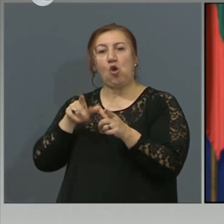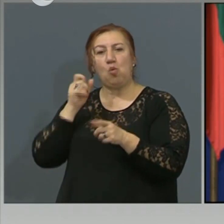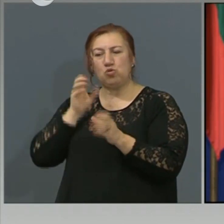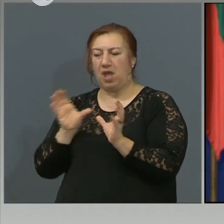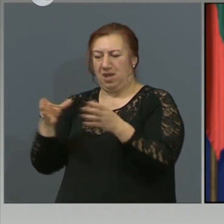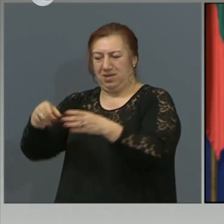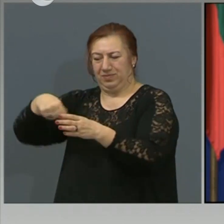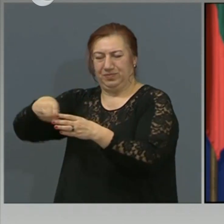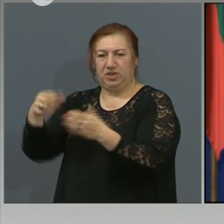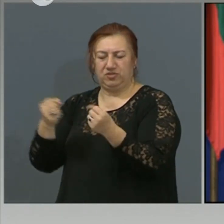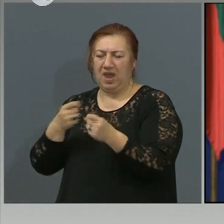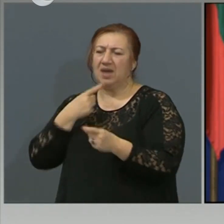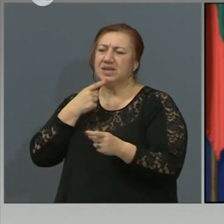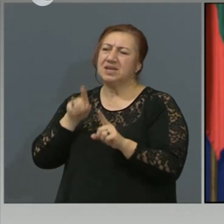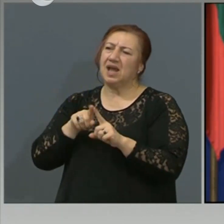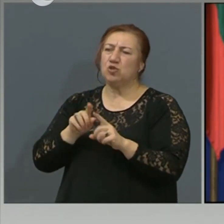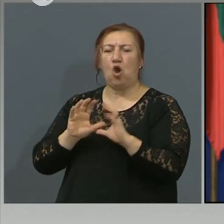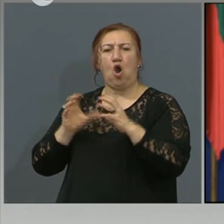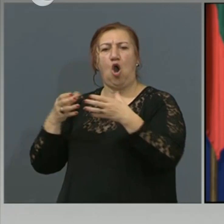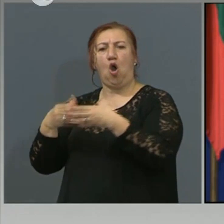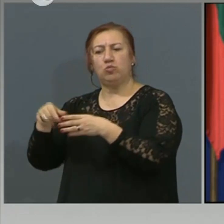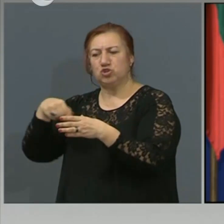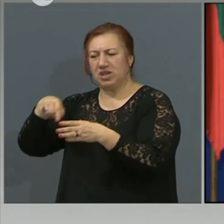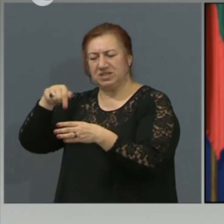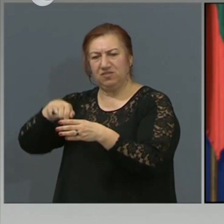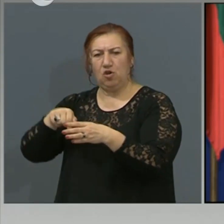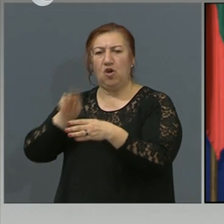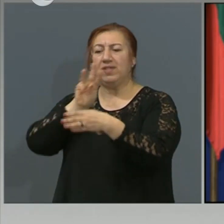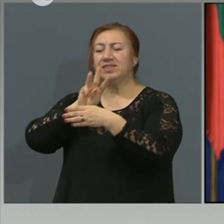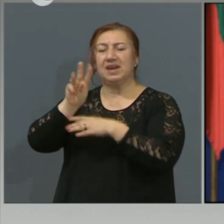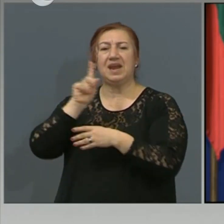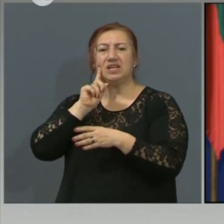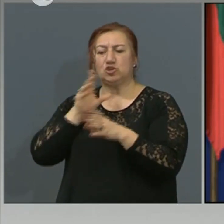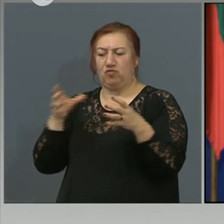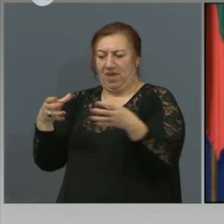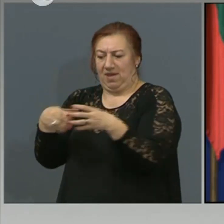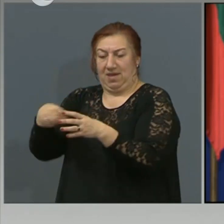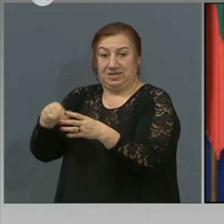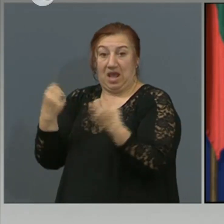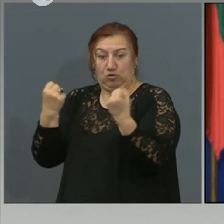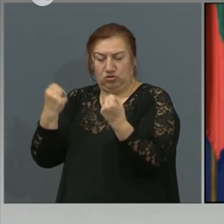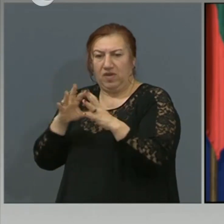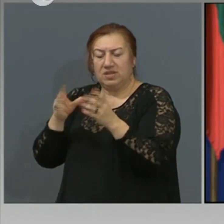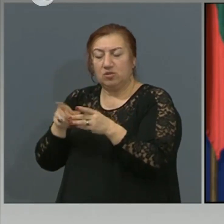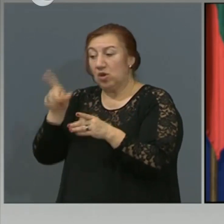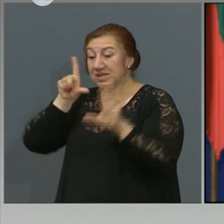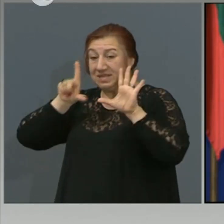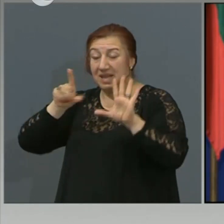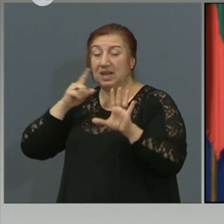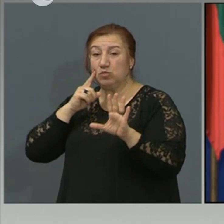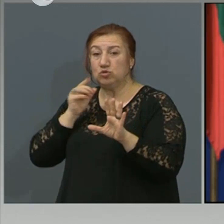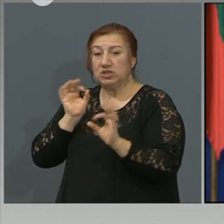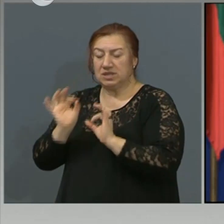съобщавях я като общество от 13 човек, от които 7 са заразени. Не съм я